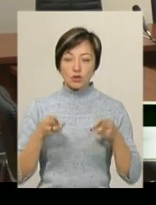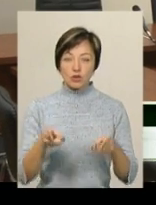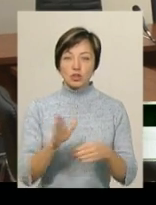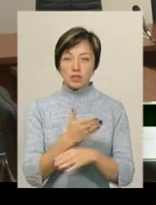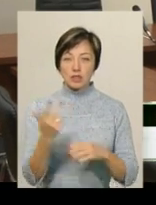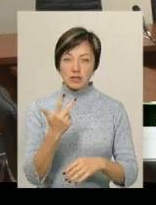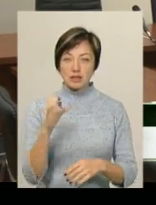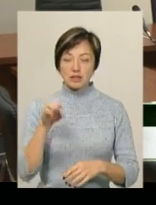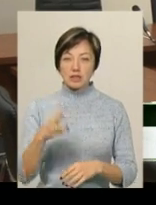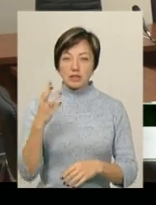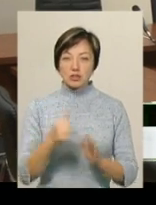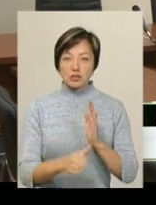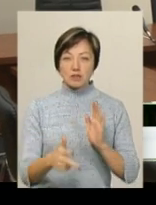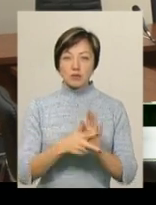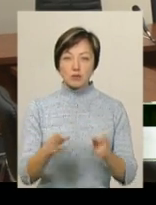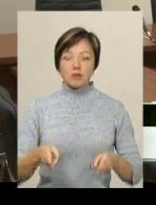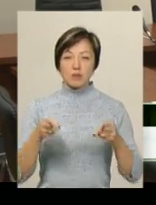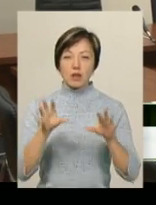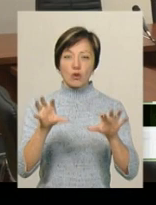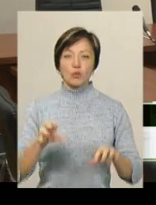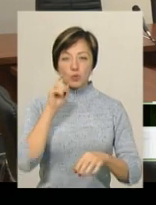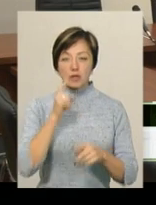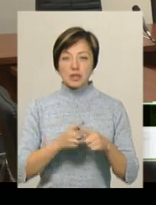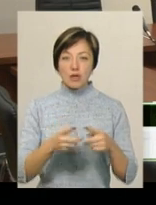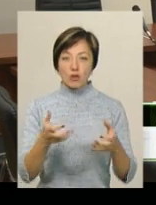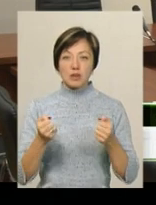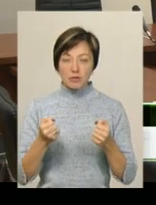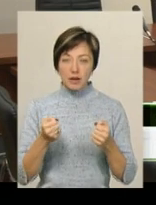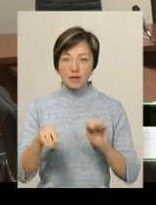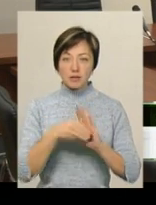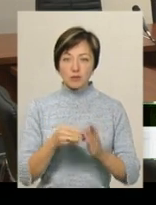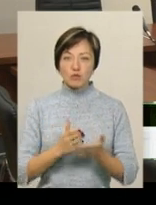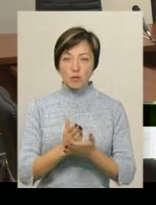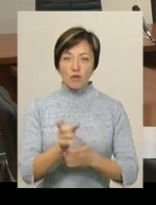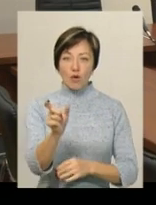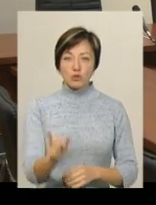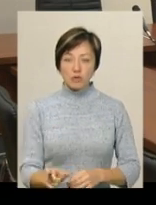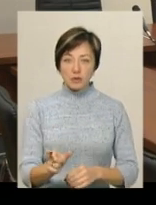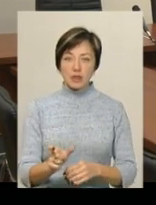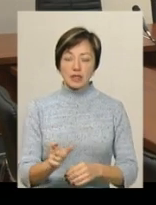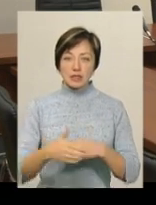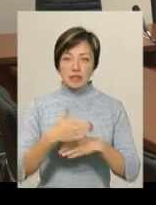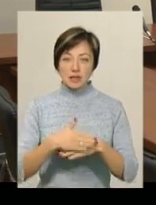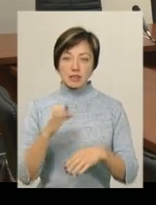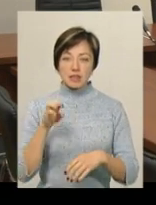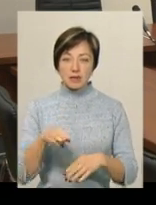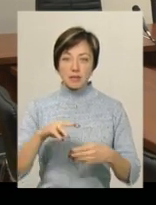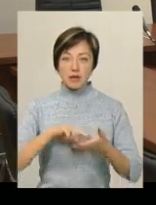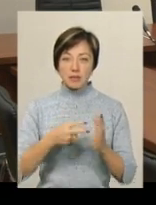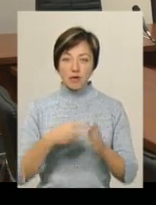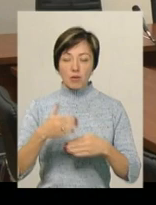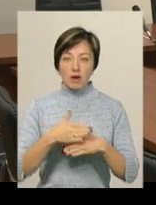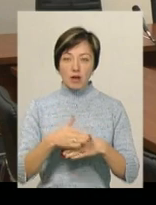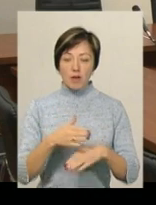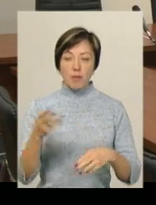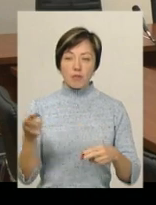3 статті 368 Кримінального кодексу України за отримання неправомірної вигоди службовою особою. Санкція денної статті передбачає покарання